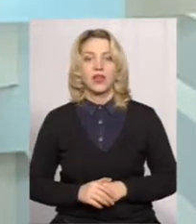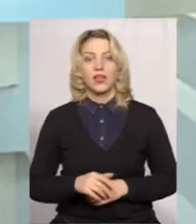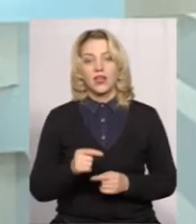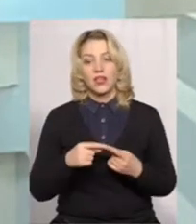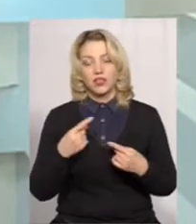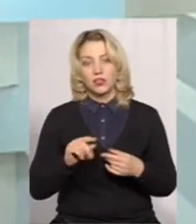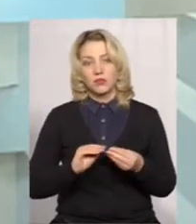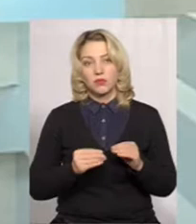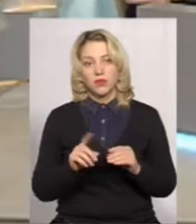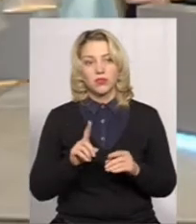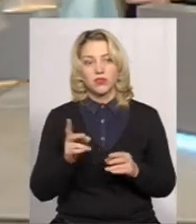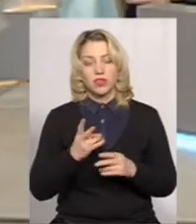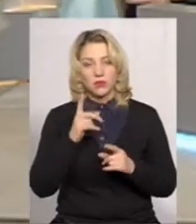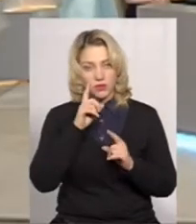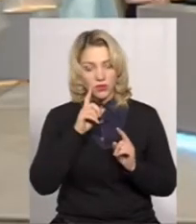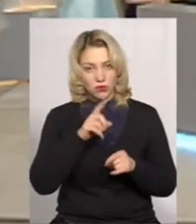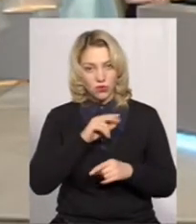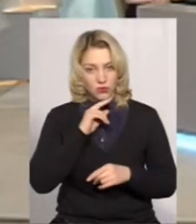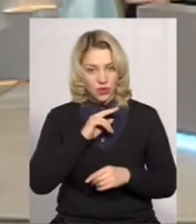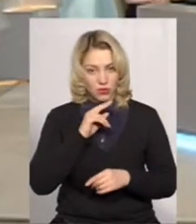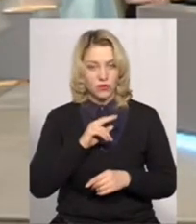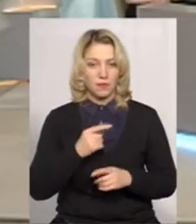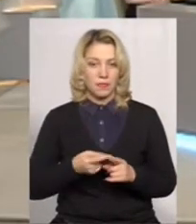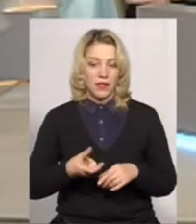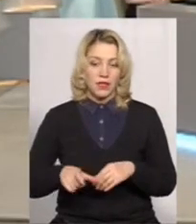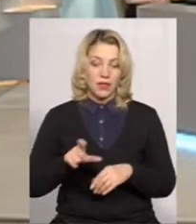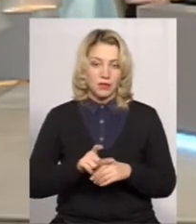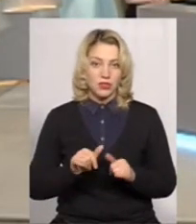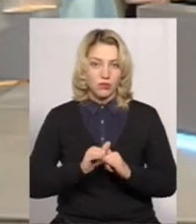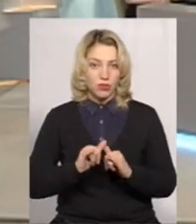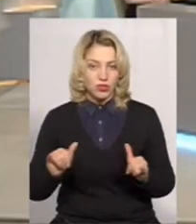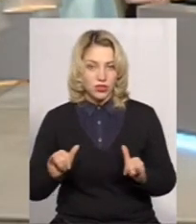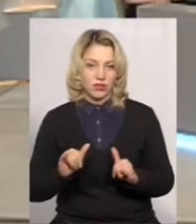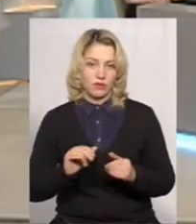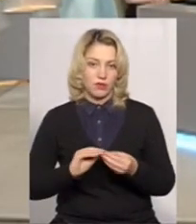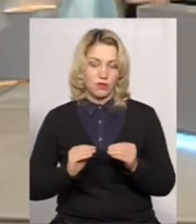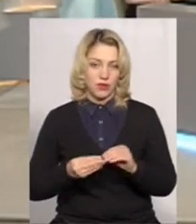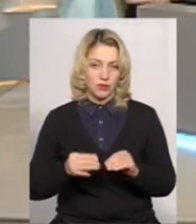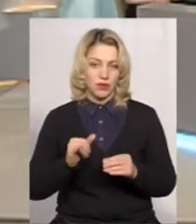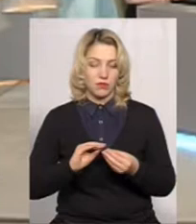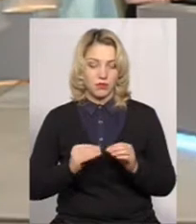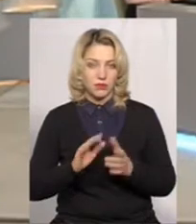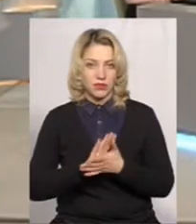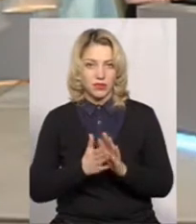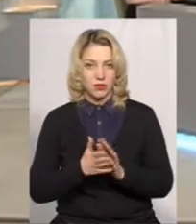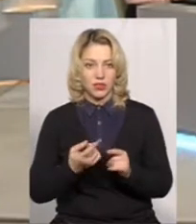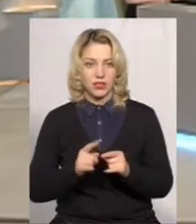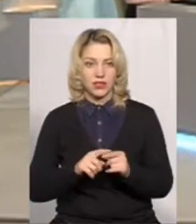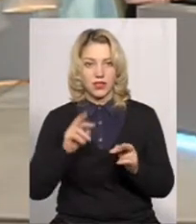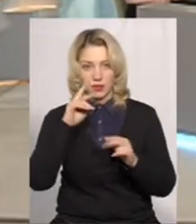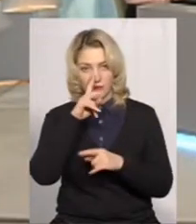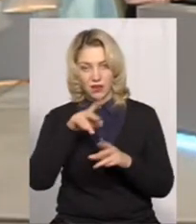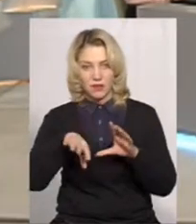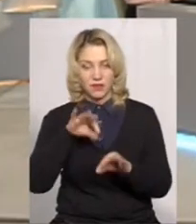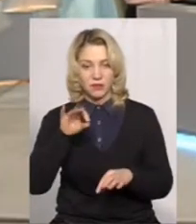Інша проблема, на що треба звернути? Найбільш поширена проблема і непроблемна ситуація – це неправильний